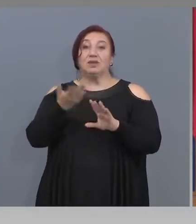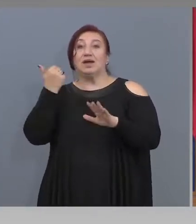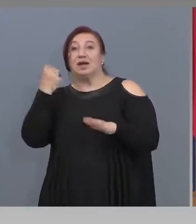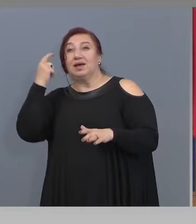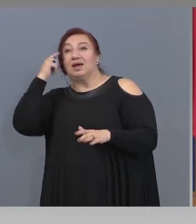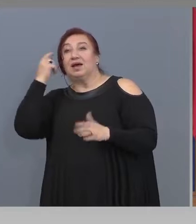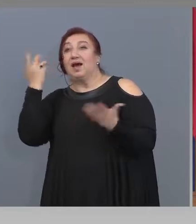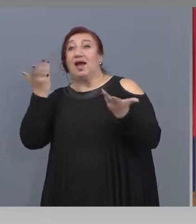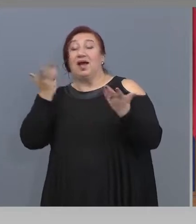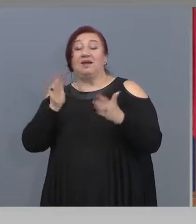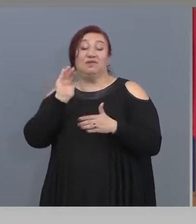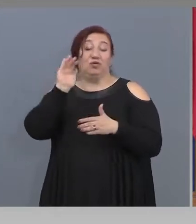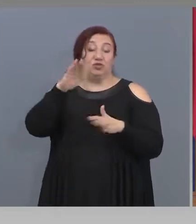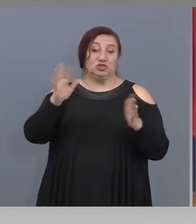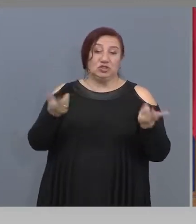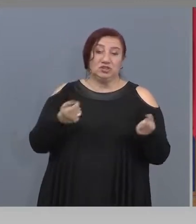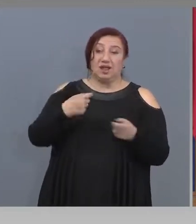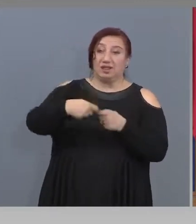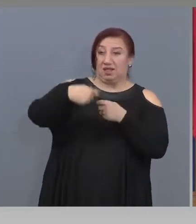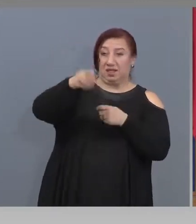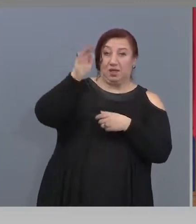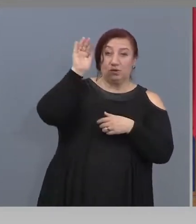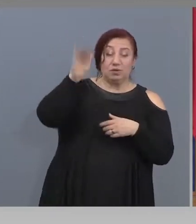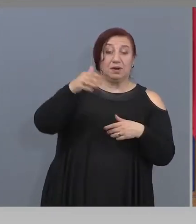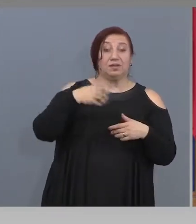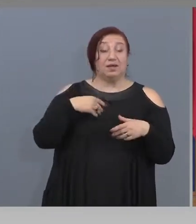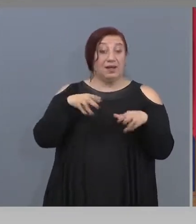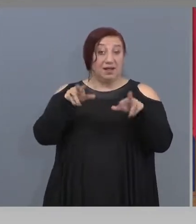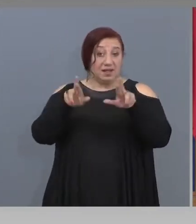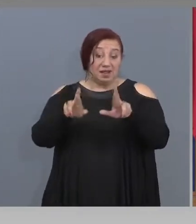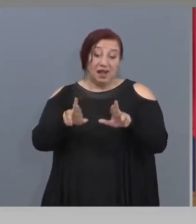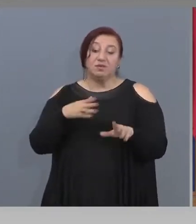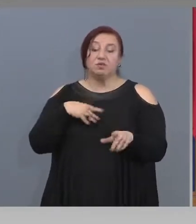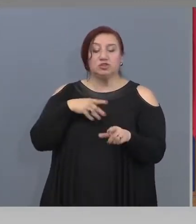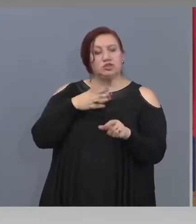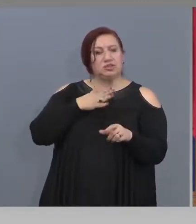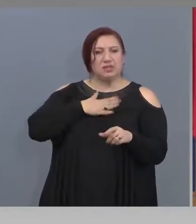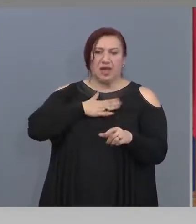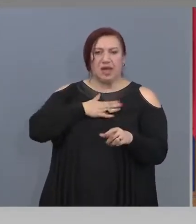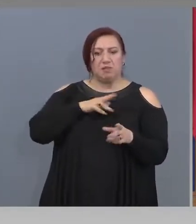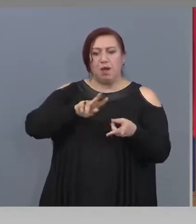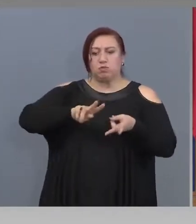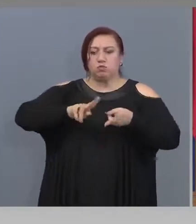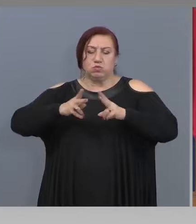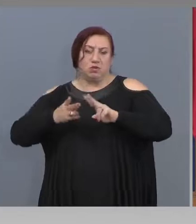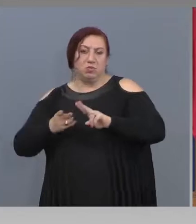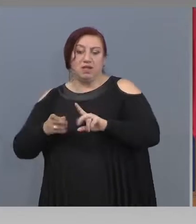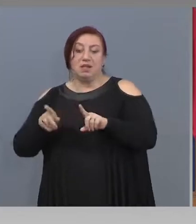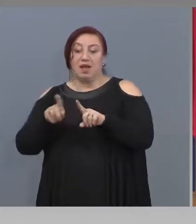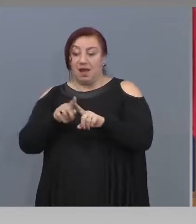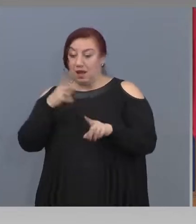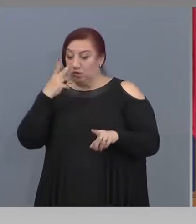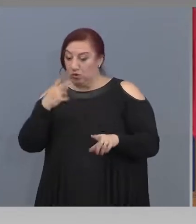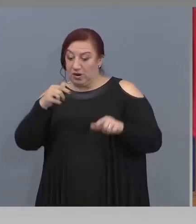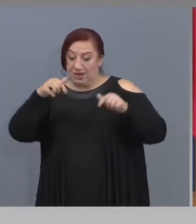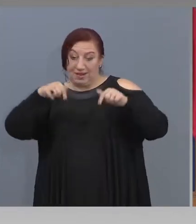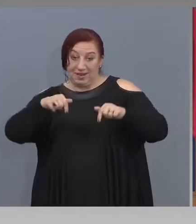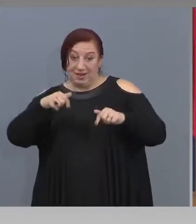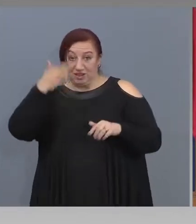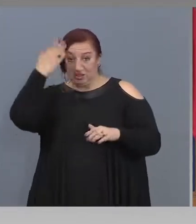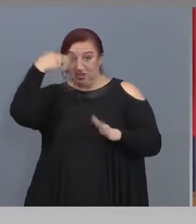проръкуваме за напред дълго. Надявам се, че ще има промяна в обстоятельствата, но така, както изглежда от днешна дата, трябва да се търсат